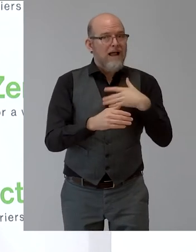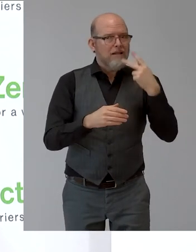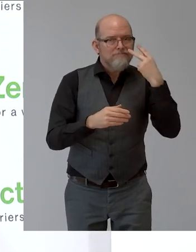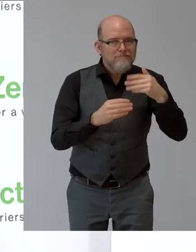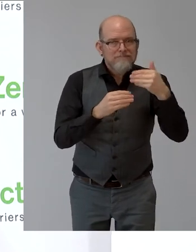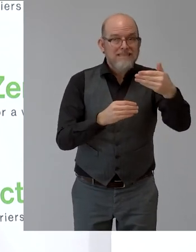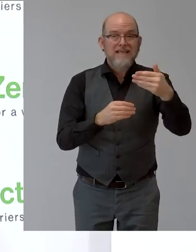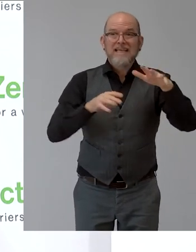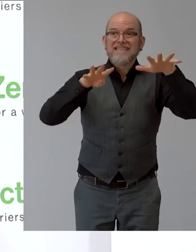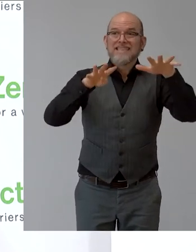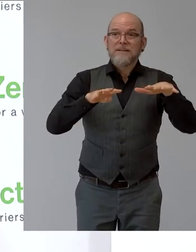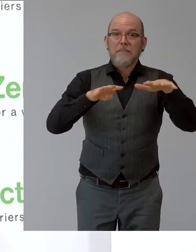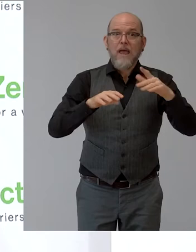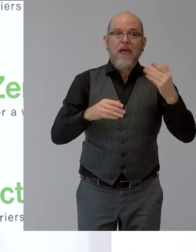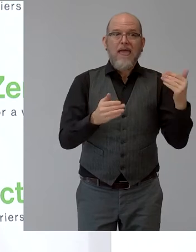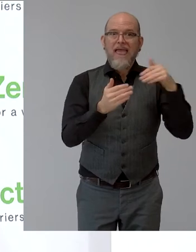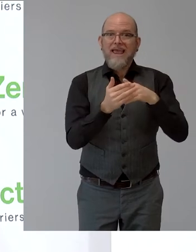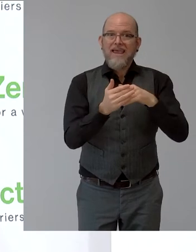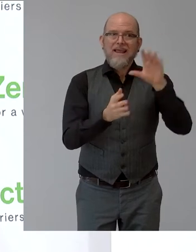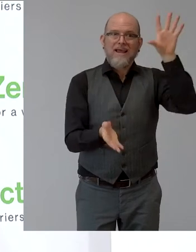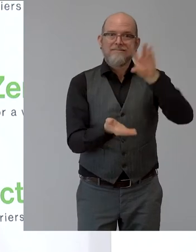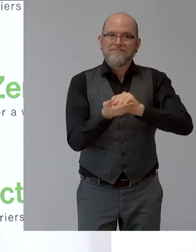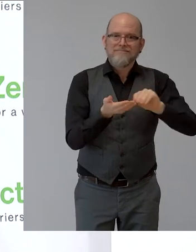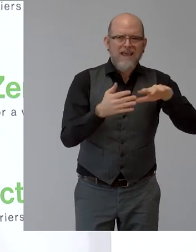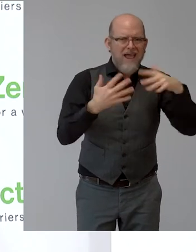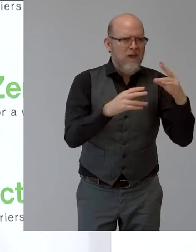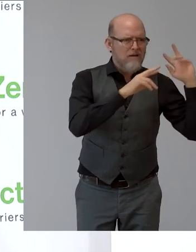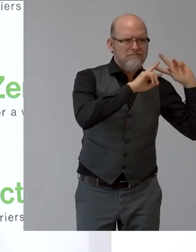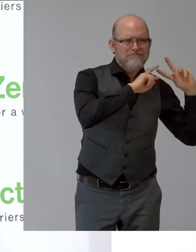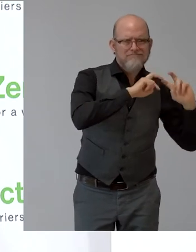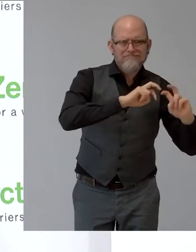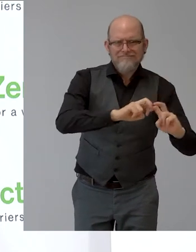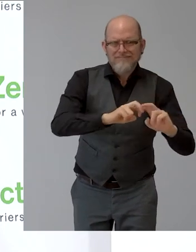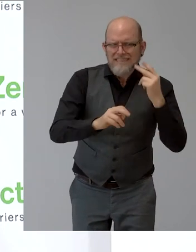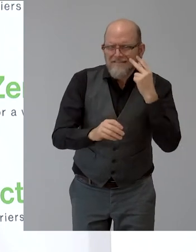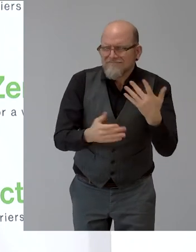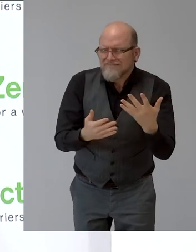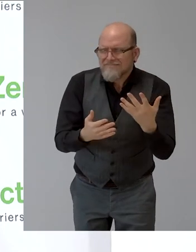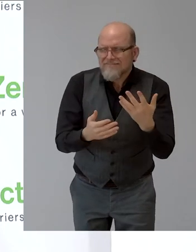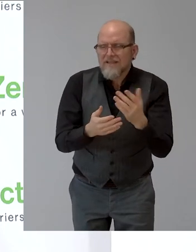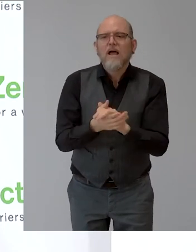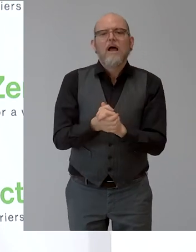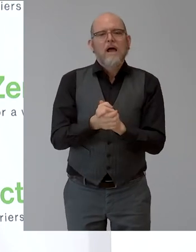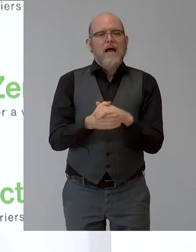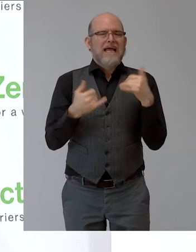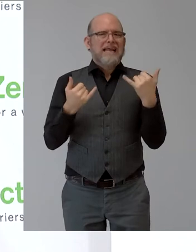Ergebnisse zu diskutieren. Und nun basierend auf diesen Ergebnissen auch Konzept zu erarbeiten, wie man Menschen